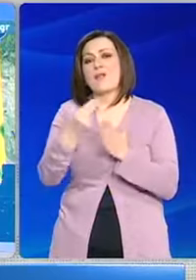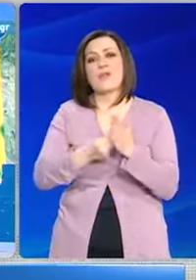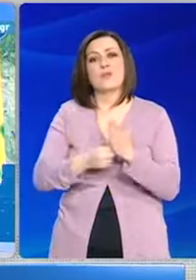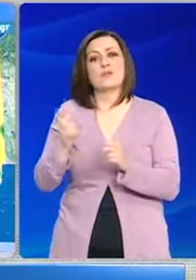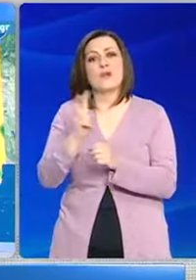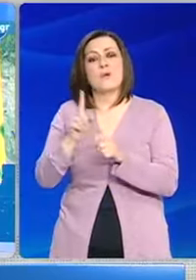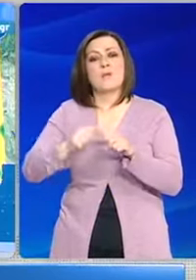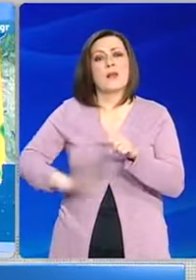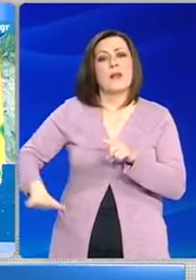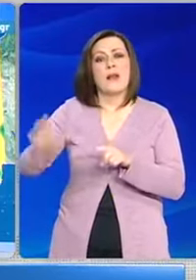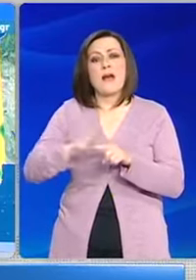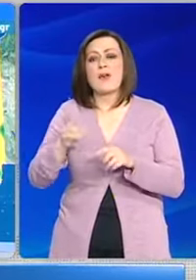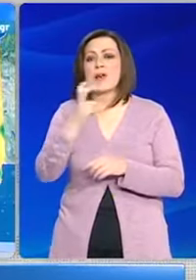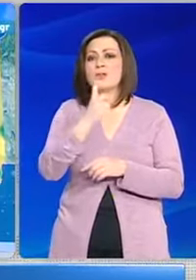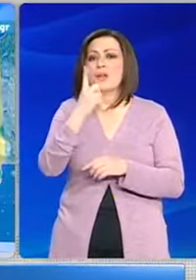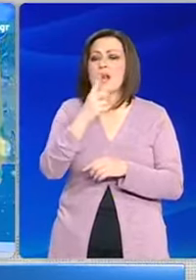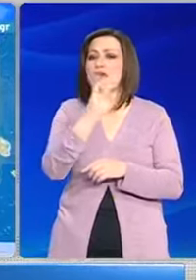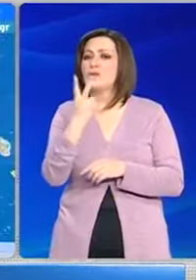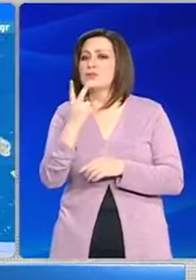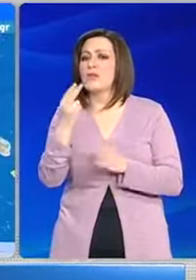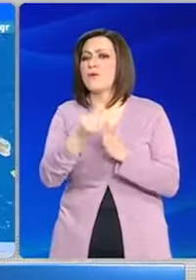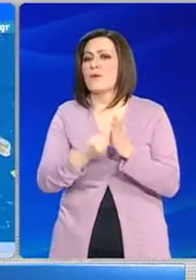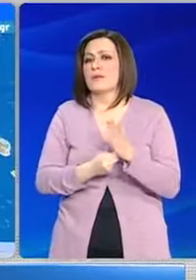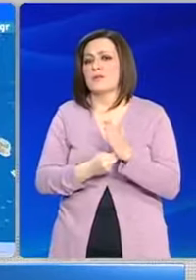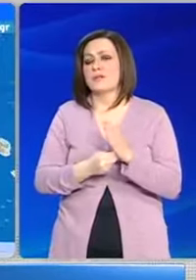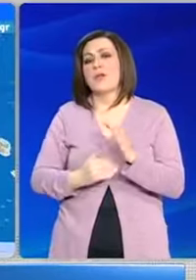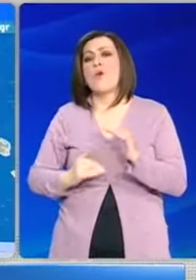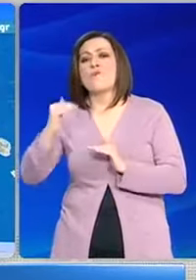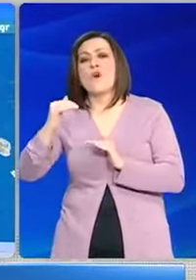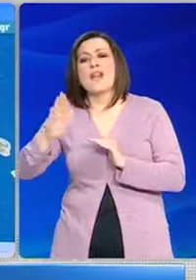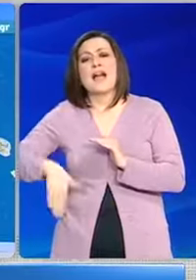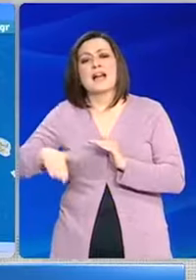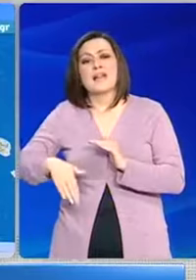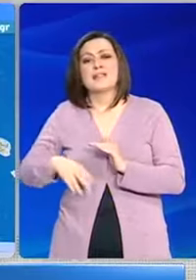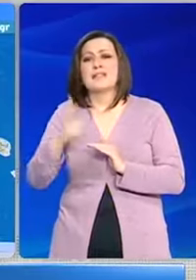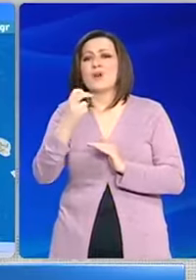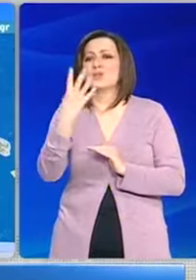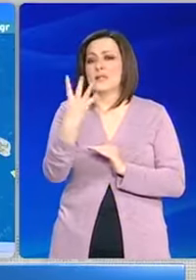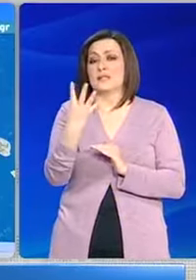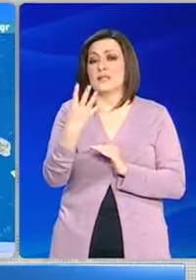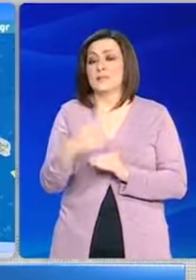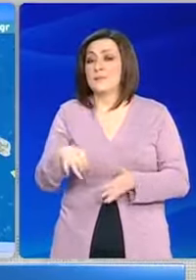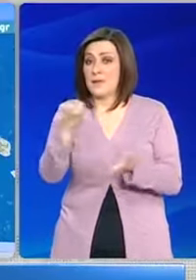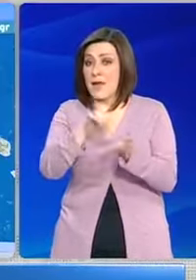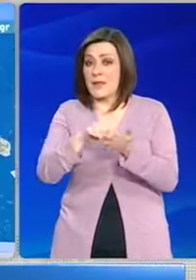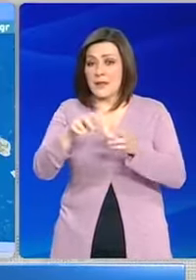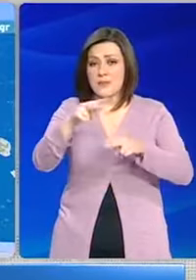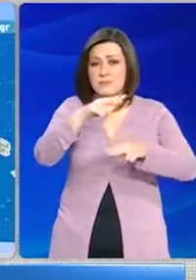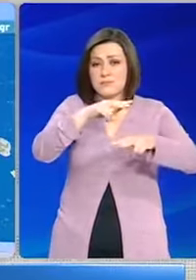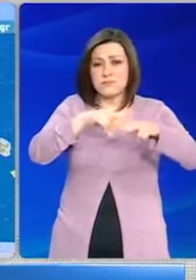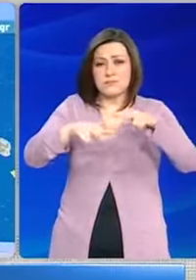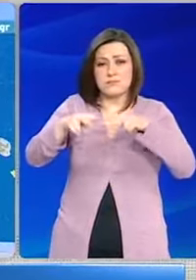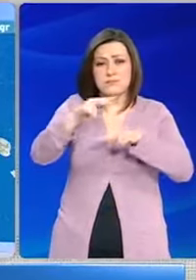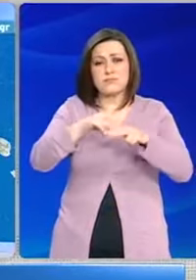υπόλοιπη χώρα έως 21 με 22 βαθμούς στη Βόρεια Κρήτη τοπικά έως 24. Στην Αττική συννεφιά παροδικά